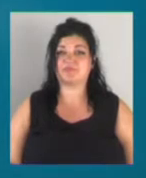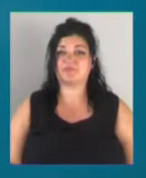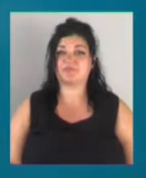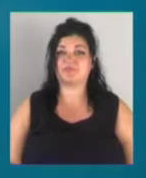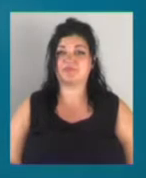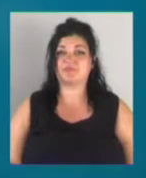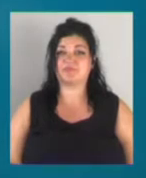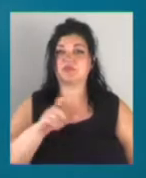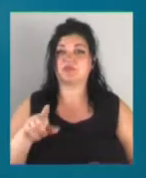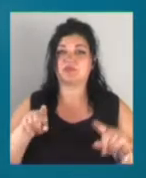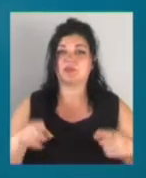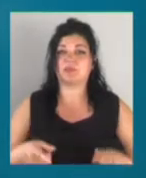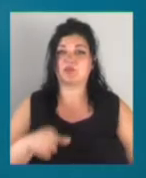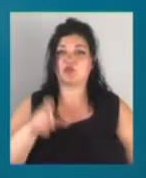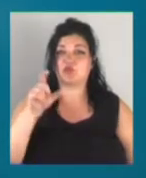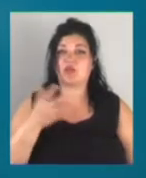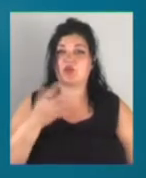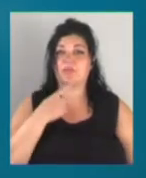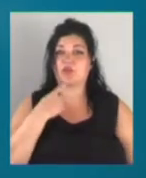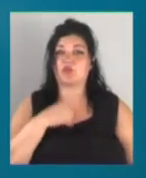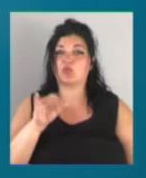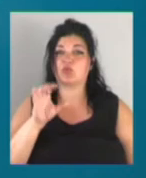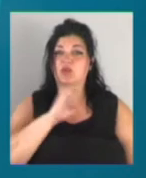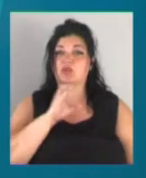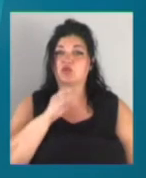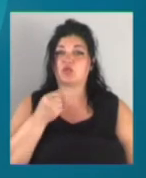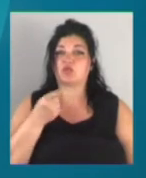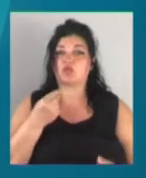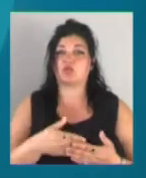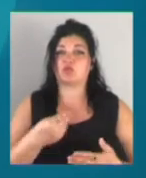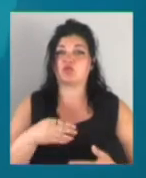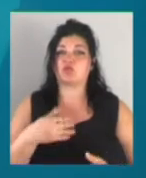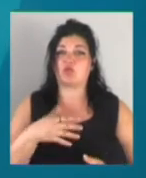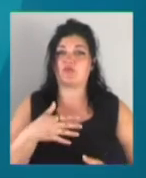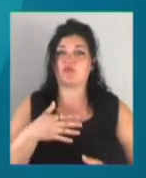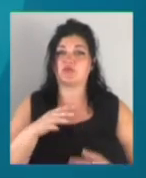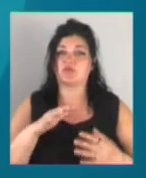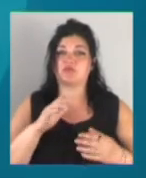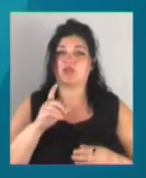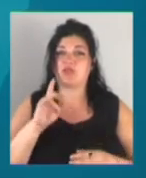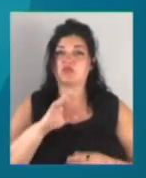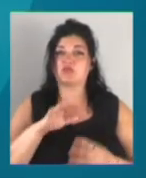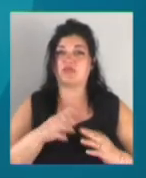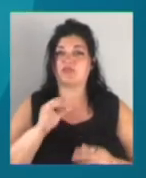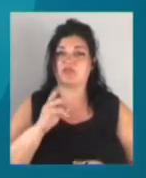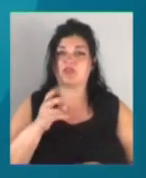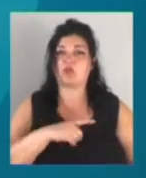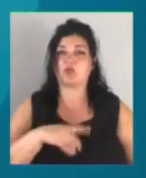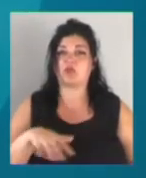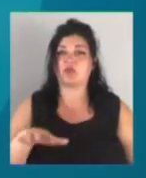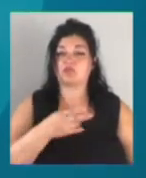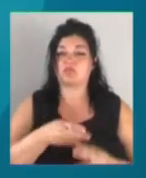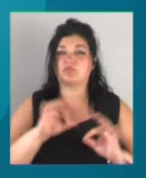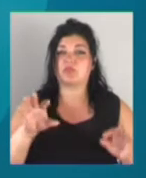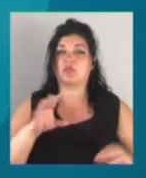Поліцейські затримали чоловіка, якого підозрюють у крадіжці коштовностей з храму у селі Васильівка, що на Одещині. Про це розказав начальник